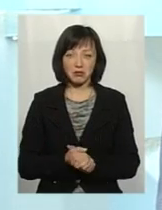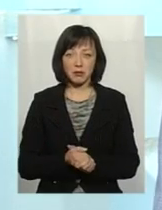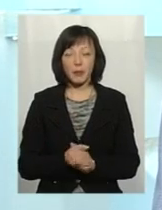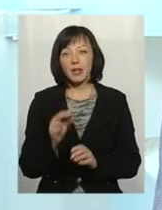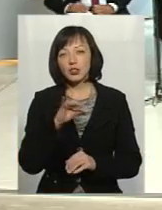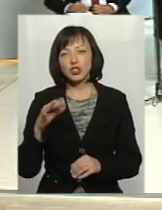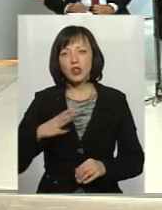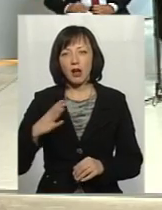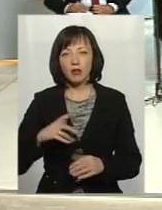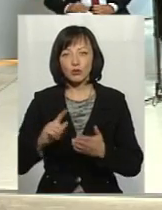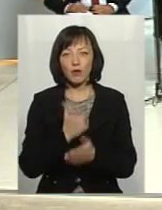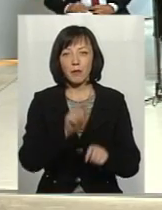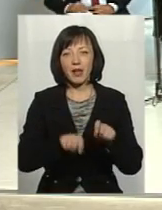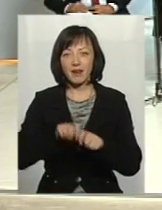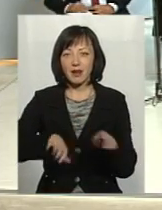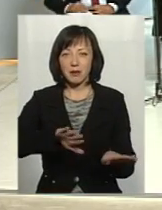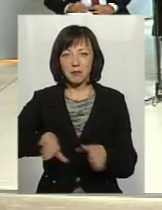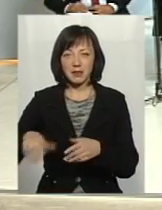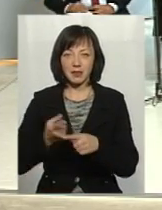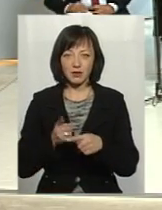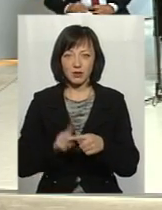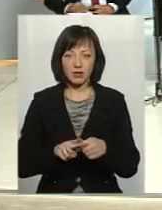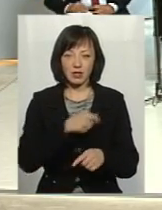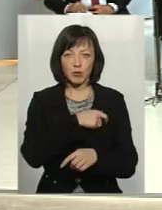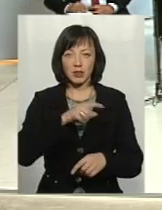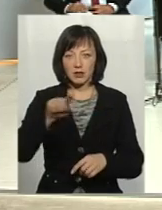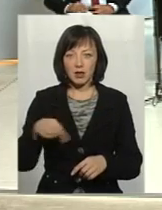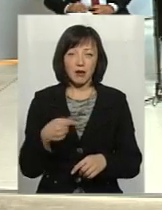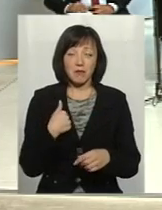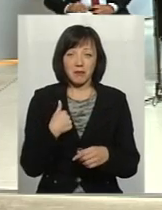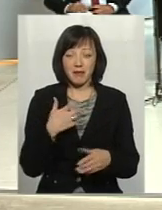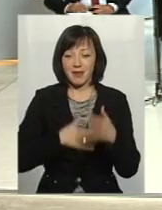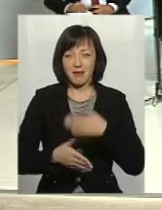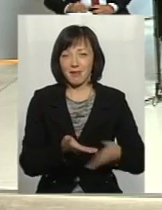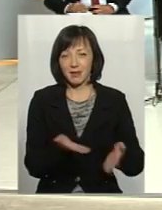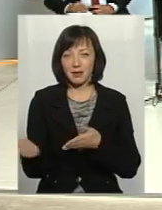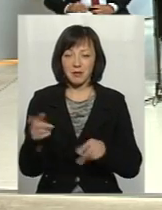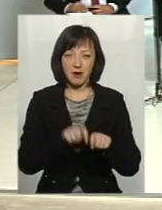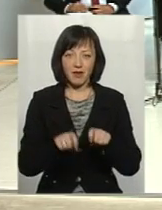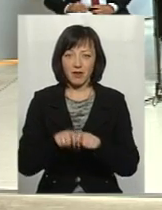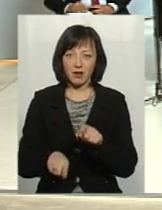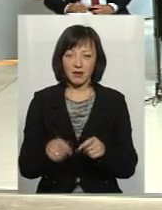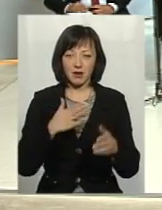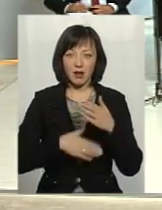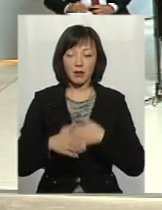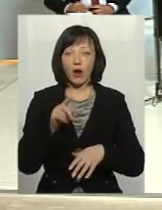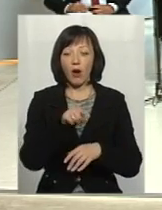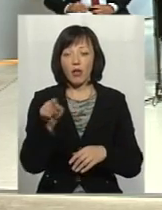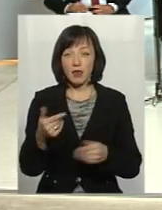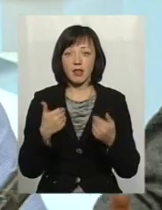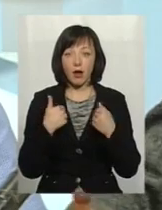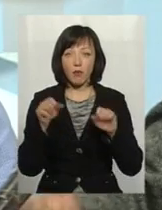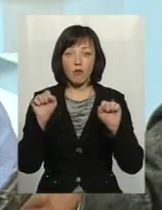будь ласка, чи чекаєте чергових перевірок після депутатського завдання? Тому ми завжди раді спілкування з контролюючими органами. Вони нам